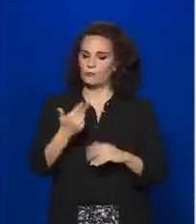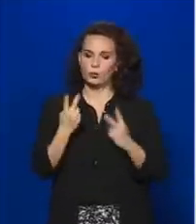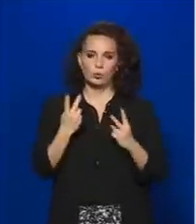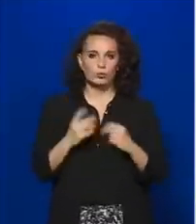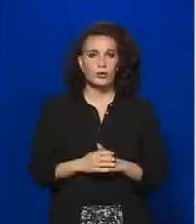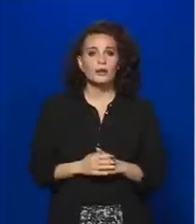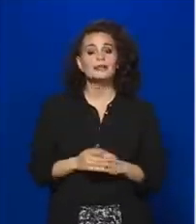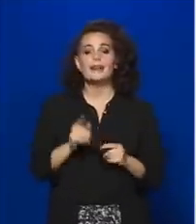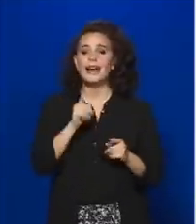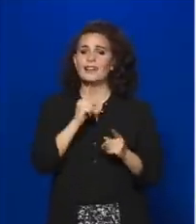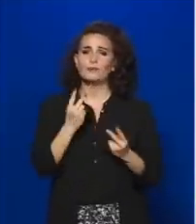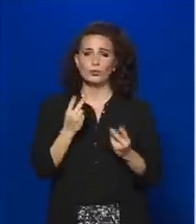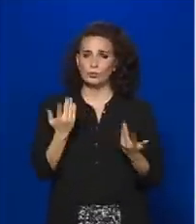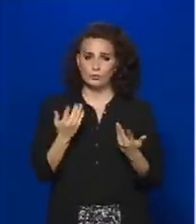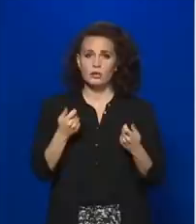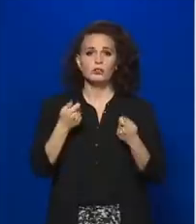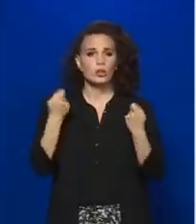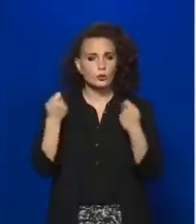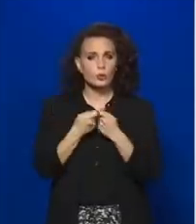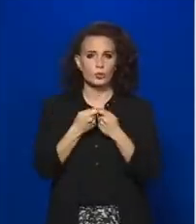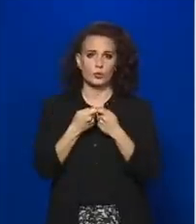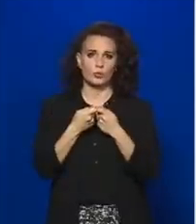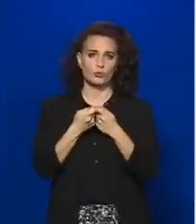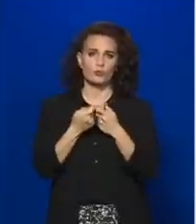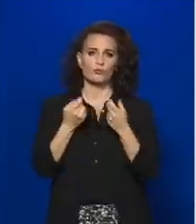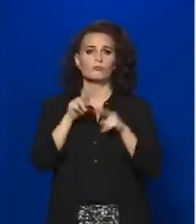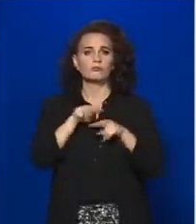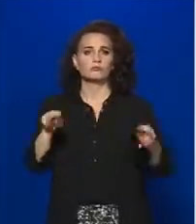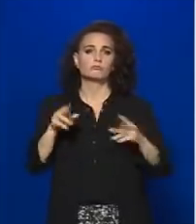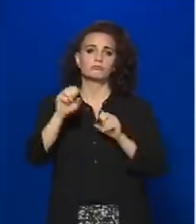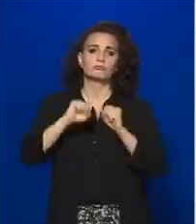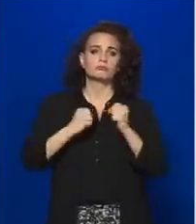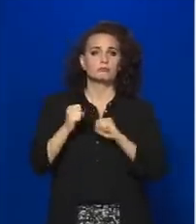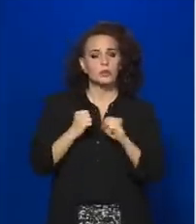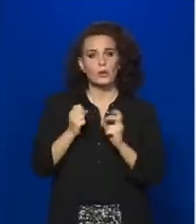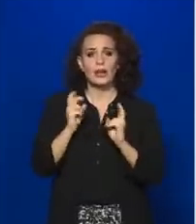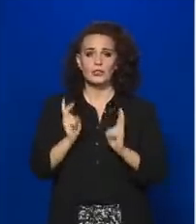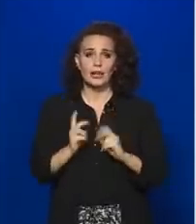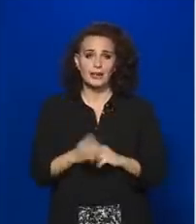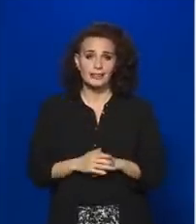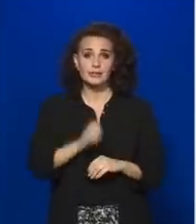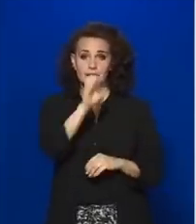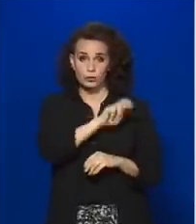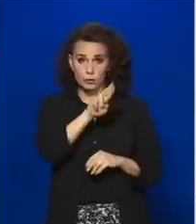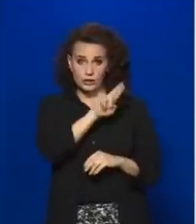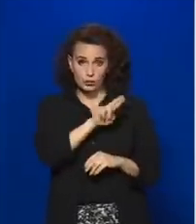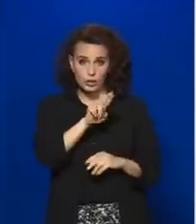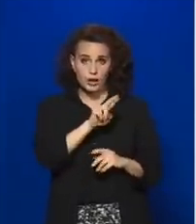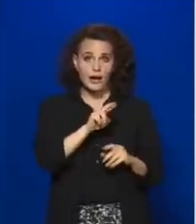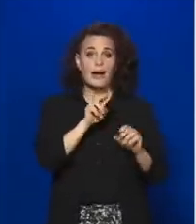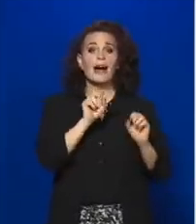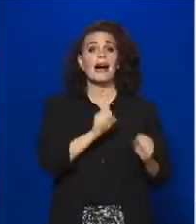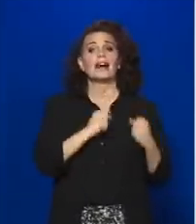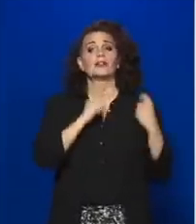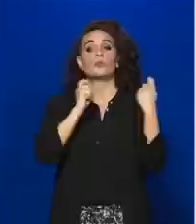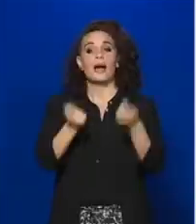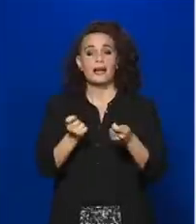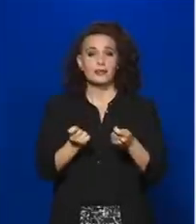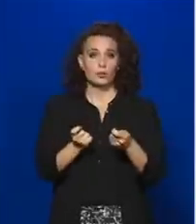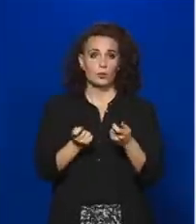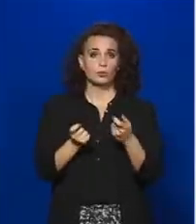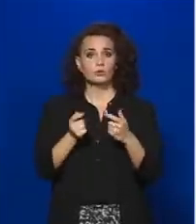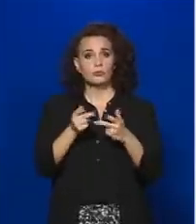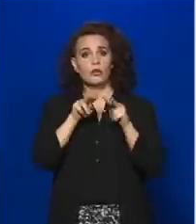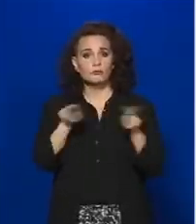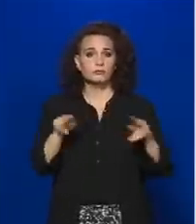közösen gyakorolt hatáskörben lehetséges, tehát annak vizsgálata, hogy az Európai Unió az átruházott hatáskörben hoz-e döntést, vagy